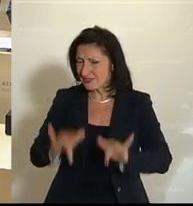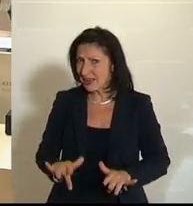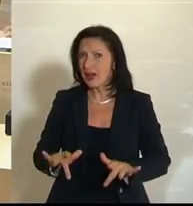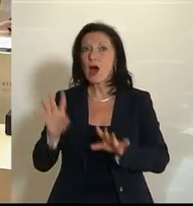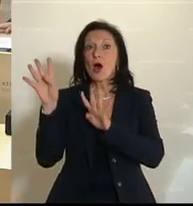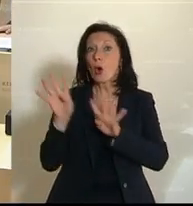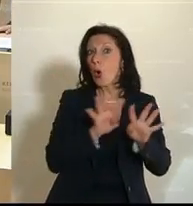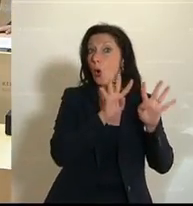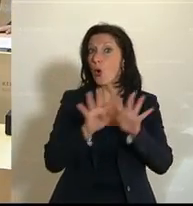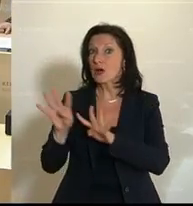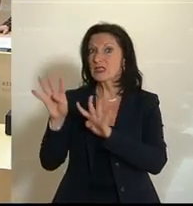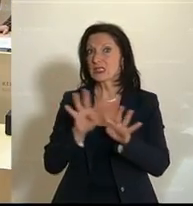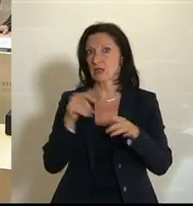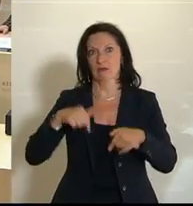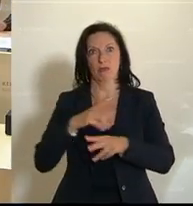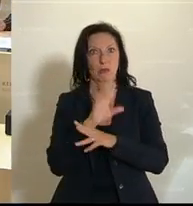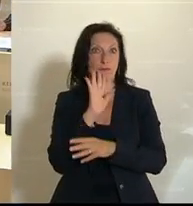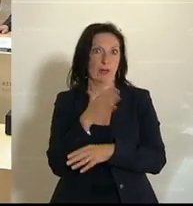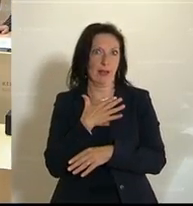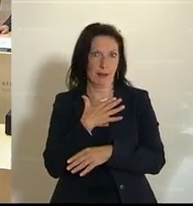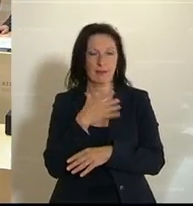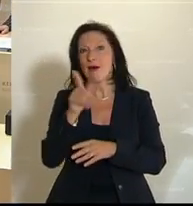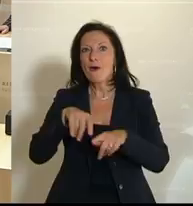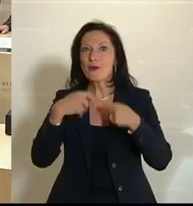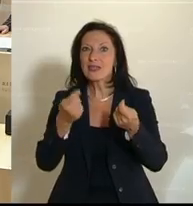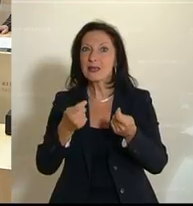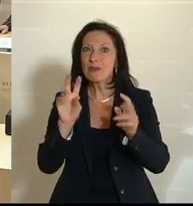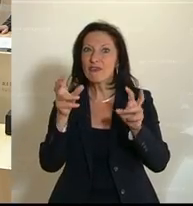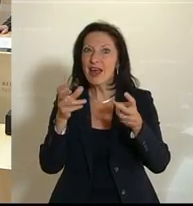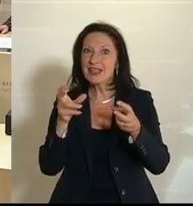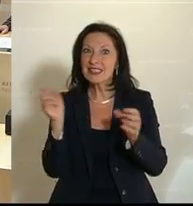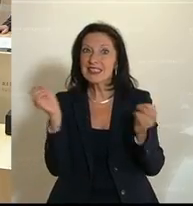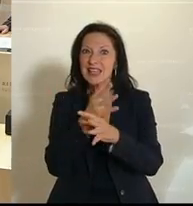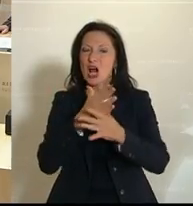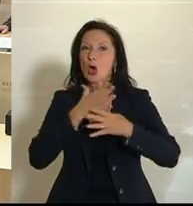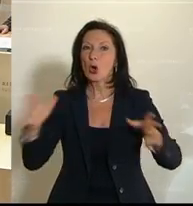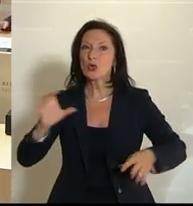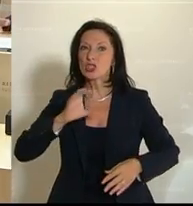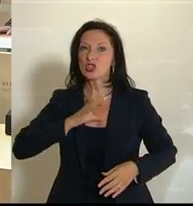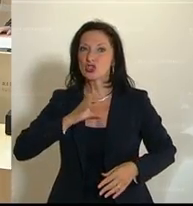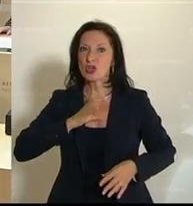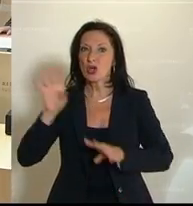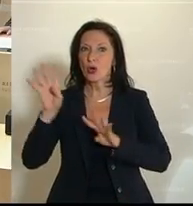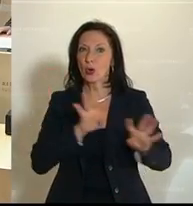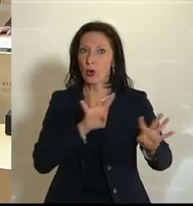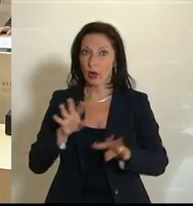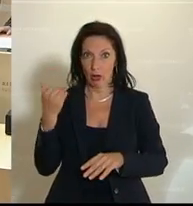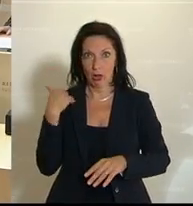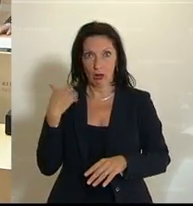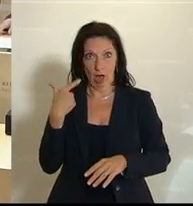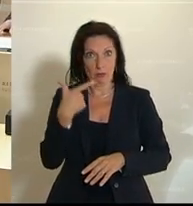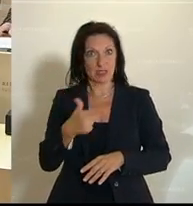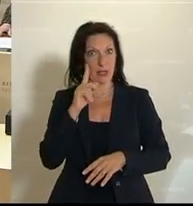das Chor-Singen in Österreich ist, hat nicht zuletzt auch gezeigt eine eigene Fernsehsendung im ORF. Die große Chance der Chöre war sogar im Hauptabendprogramm